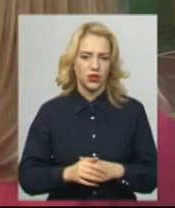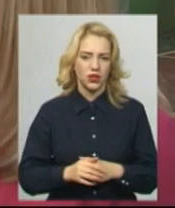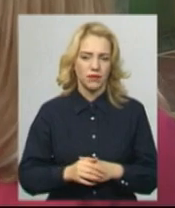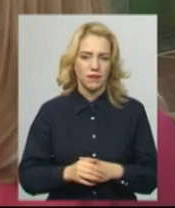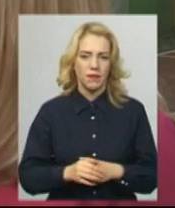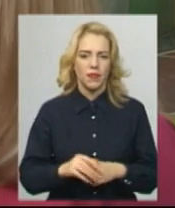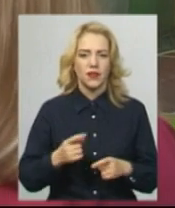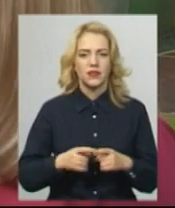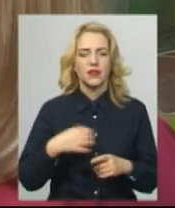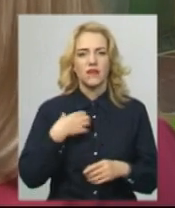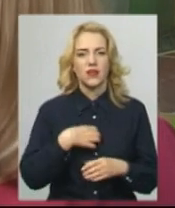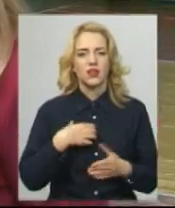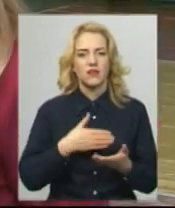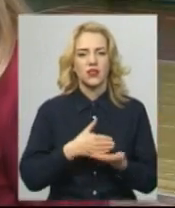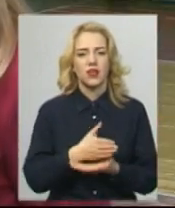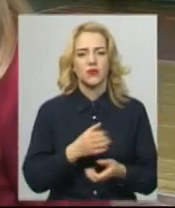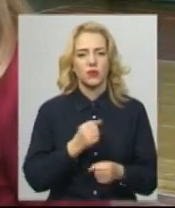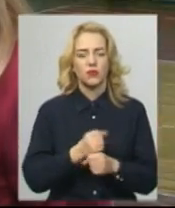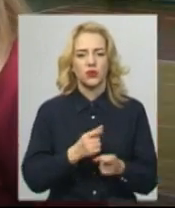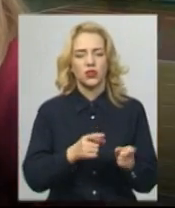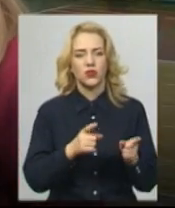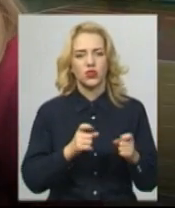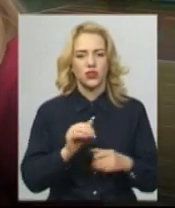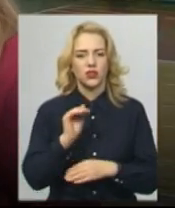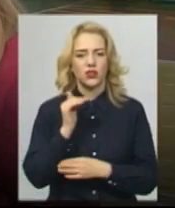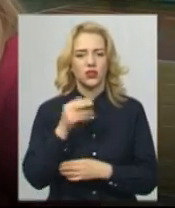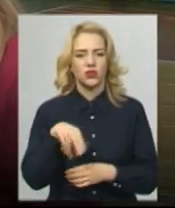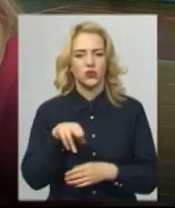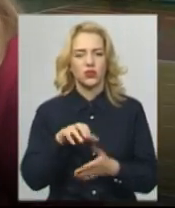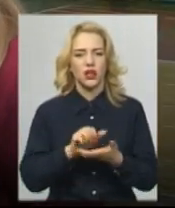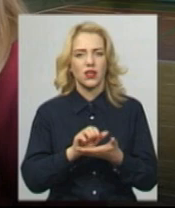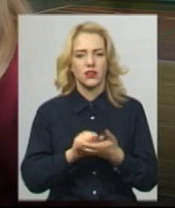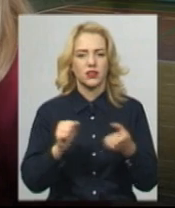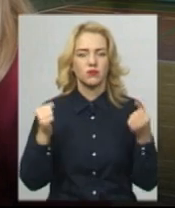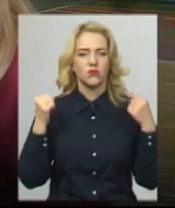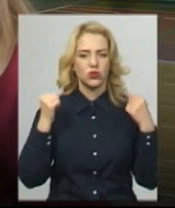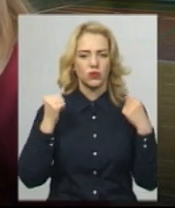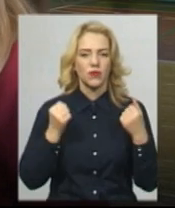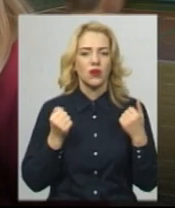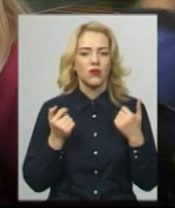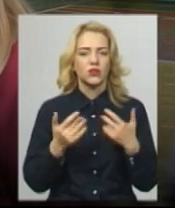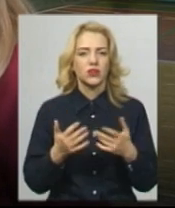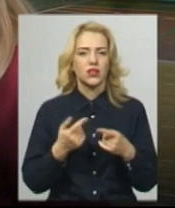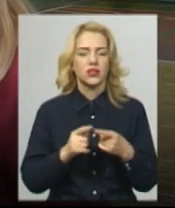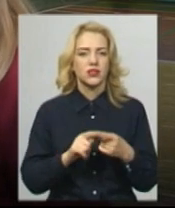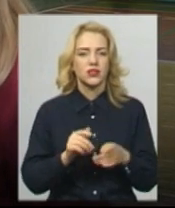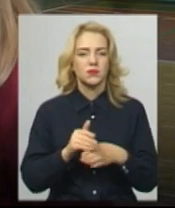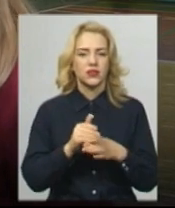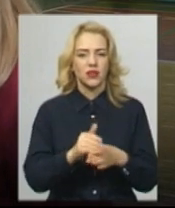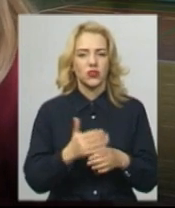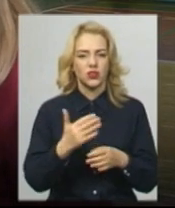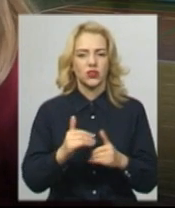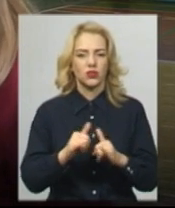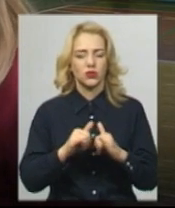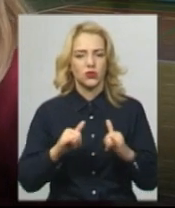дуже важливий напрямок роботи, залучити дитину до занять спортом, оскільки це сприяє їхньому в